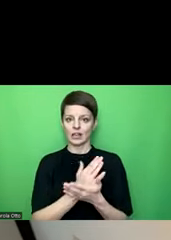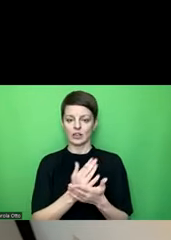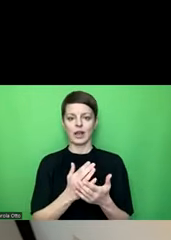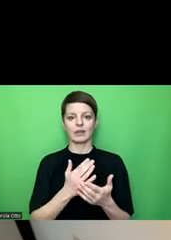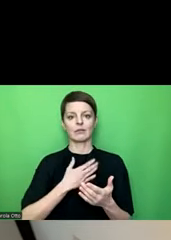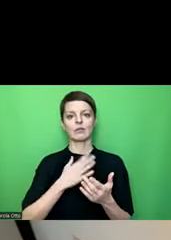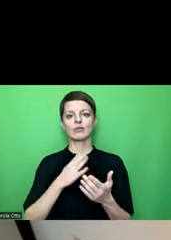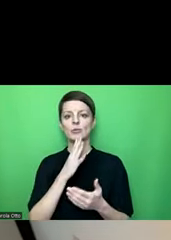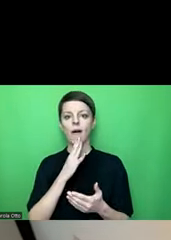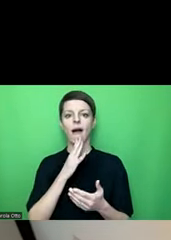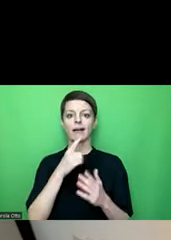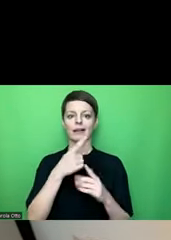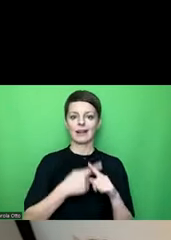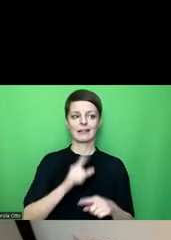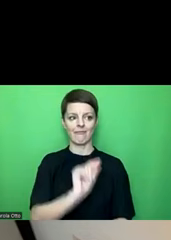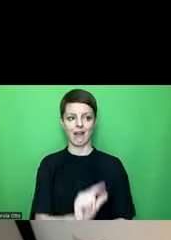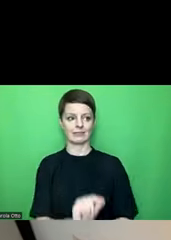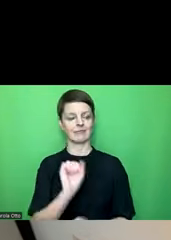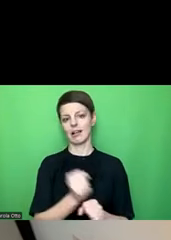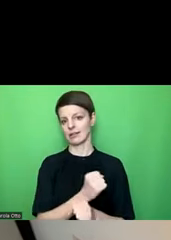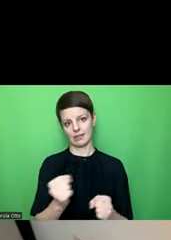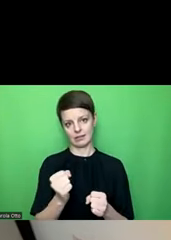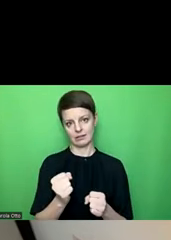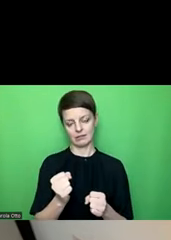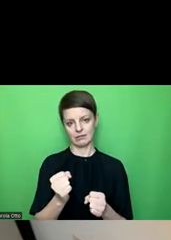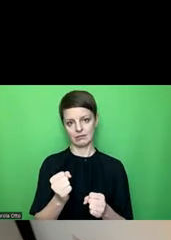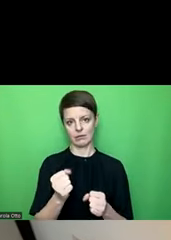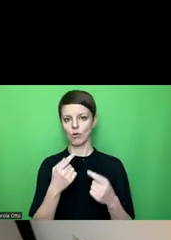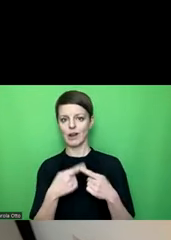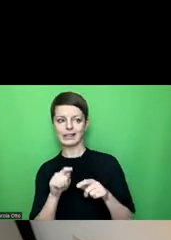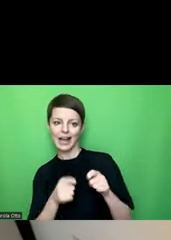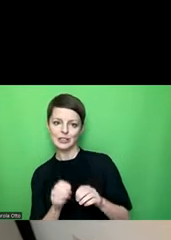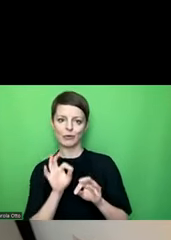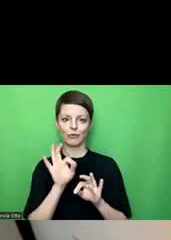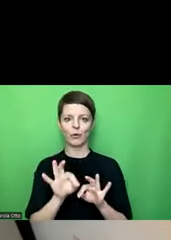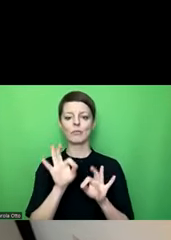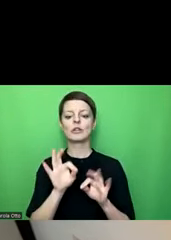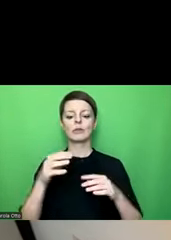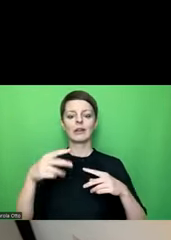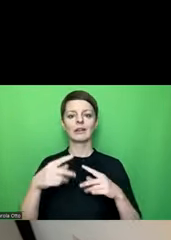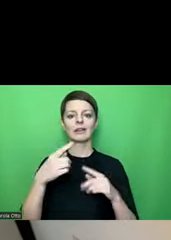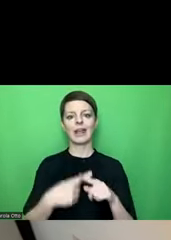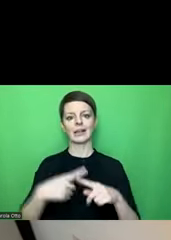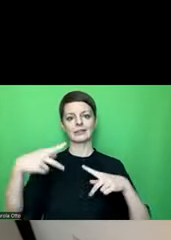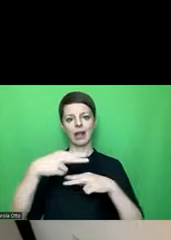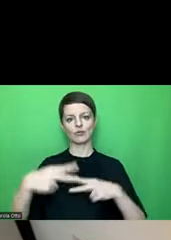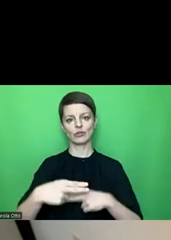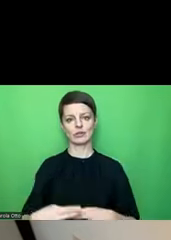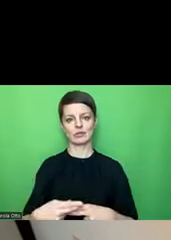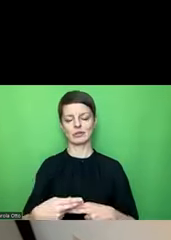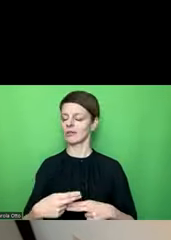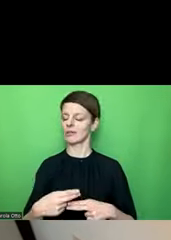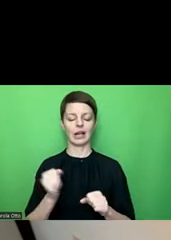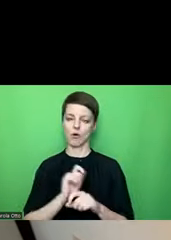ein Text hat und ich kann das auch nicht abwechend für einzelne Textpassagen festlegen, wie ich das bei Word und